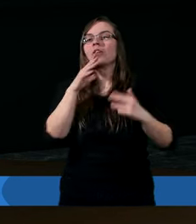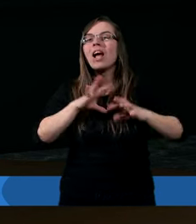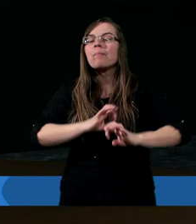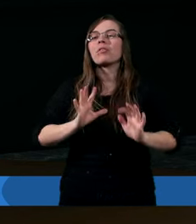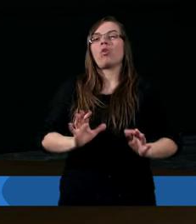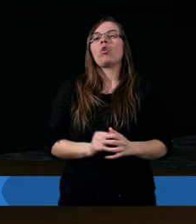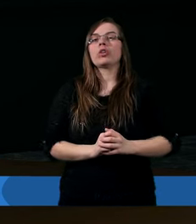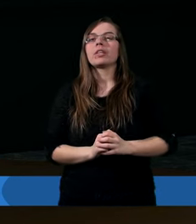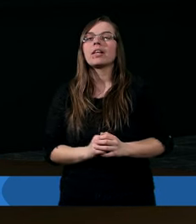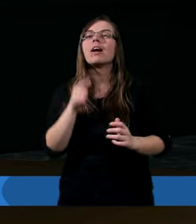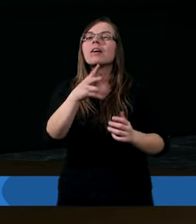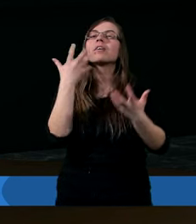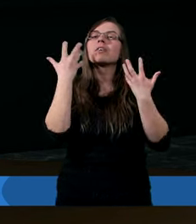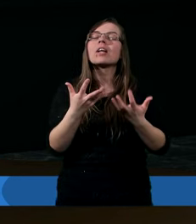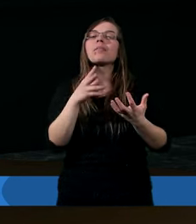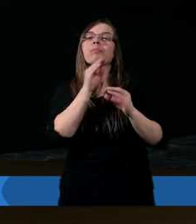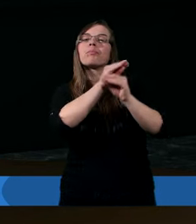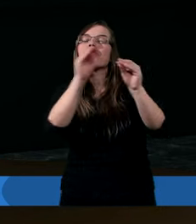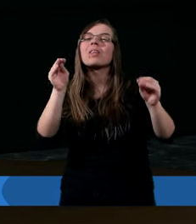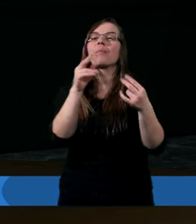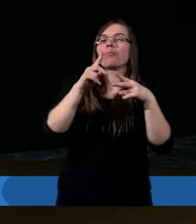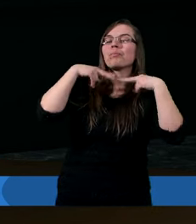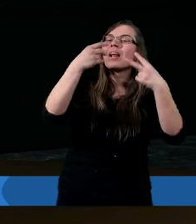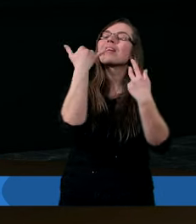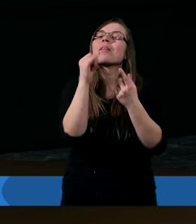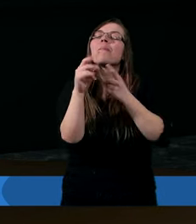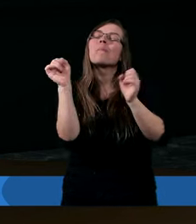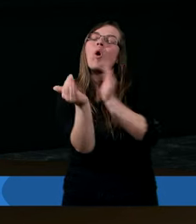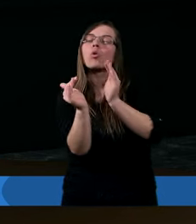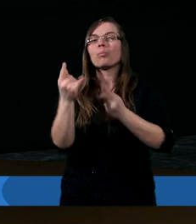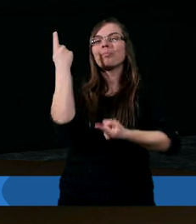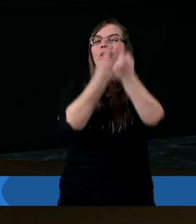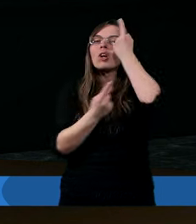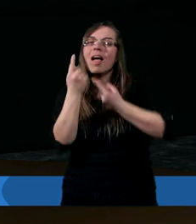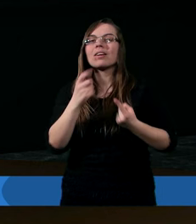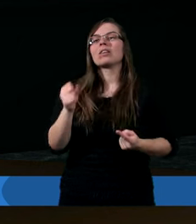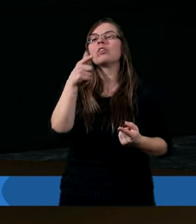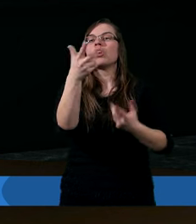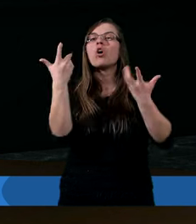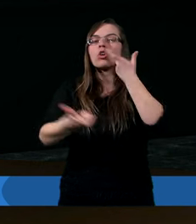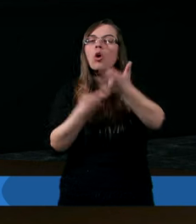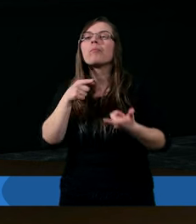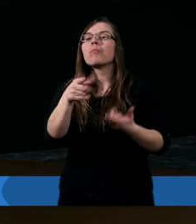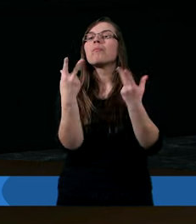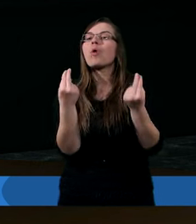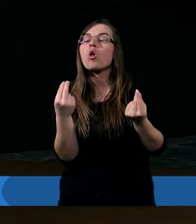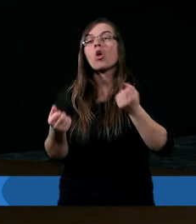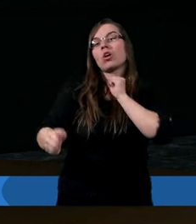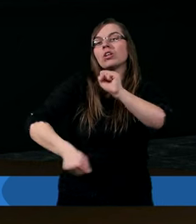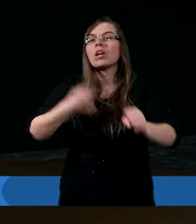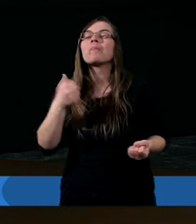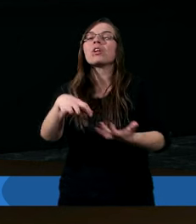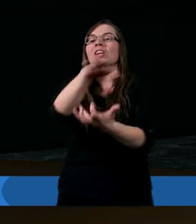nieco nauczyć innego myślenia. Ale Jezus chciał pokazać, że On zjawił się po to, żeby